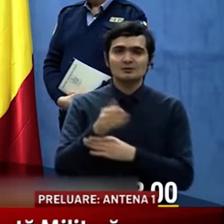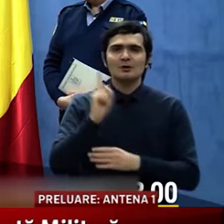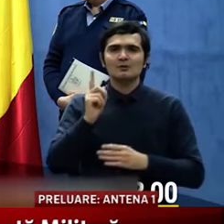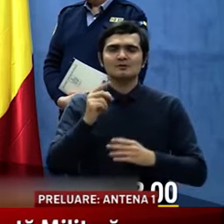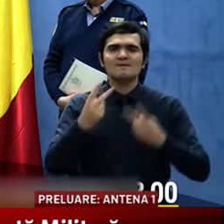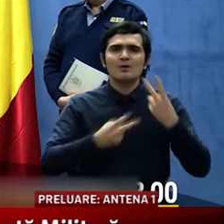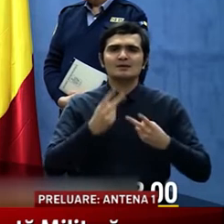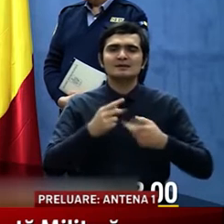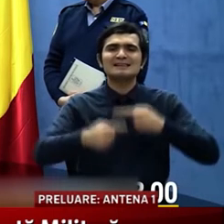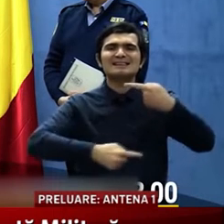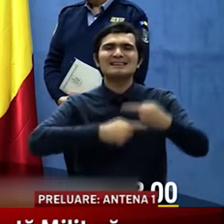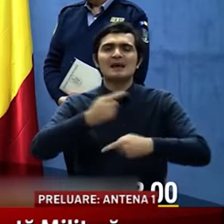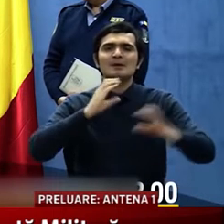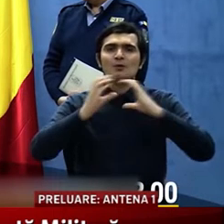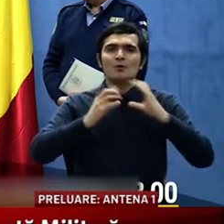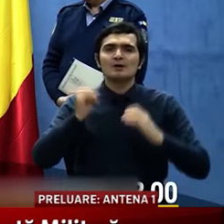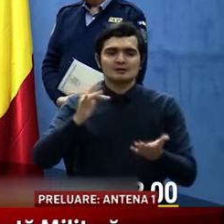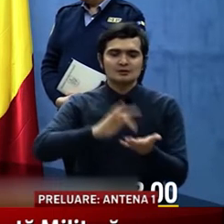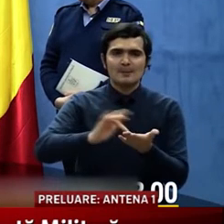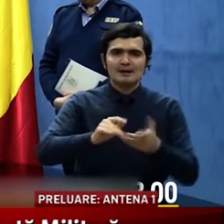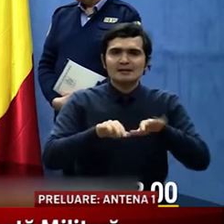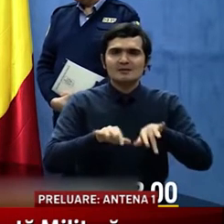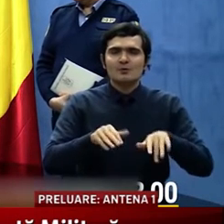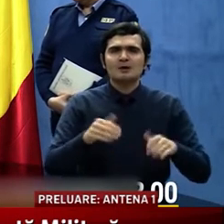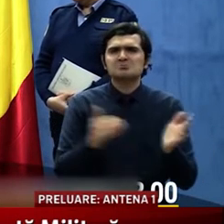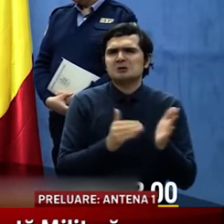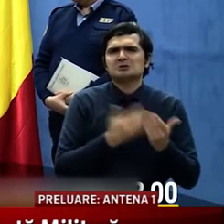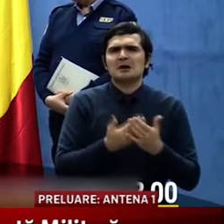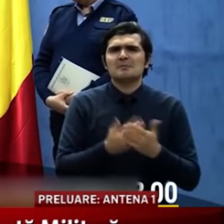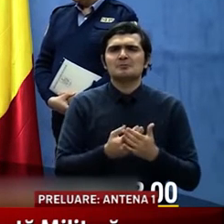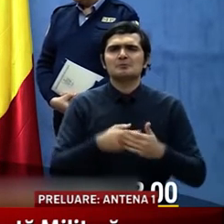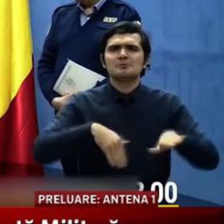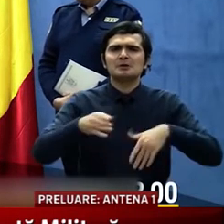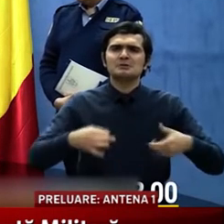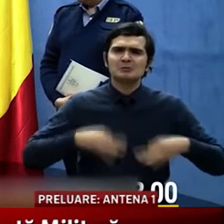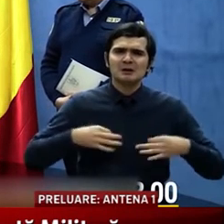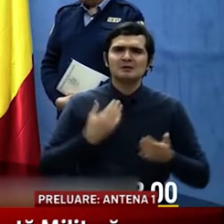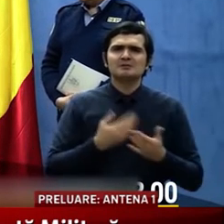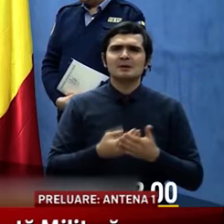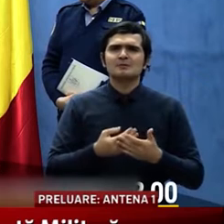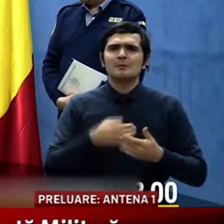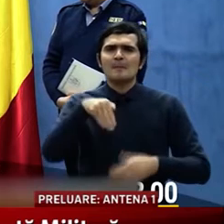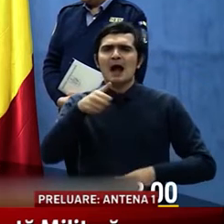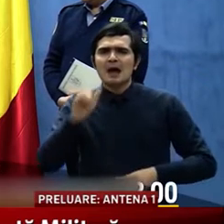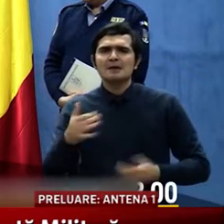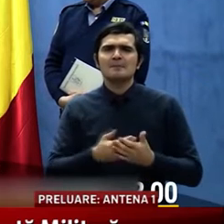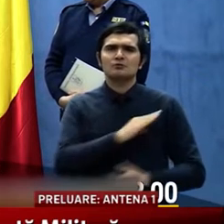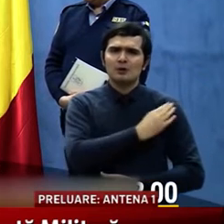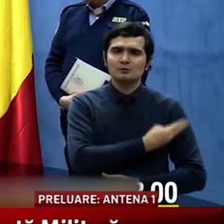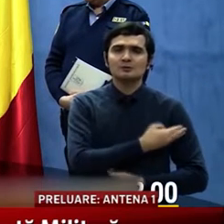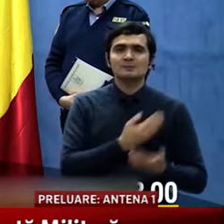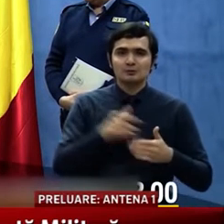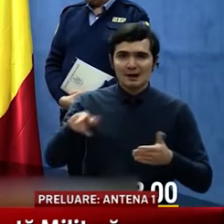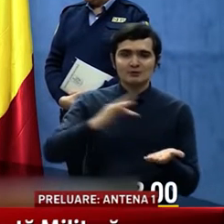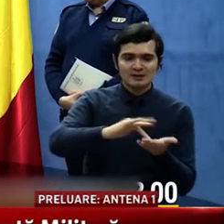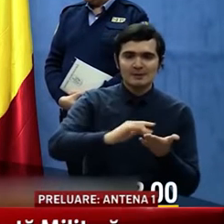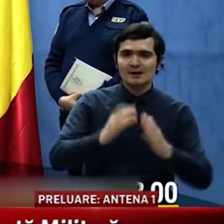aplicații informatice necesare Ministerului Afacerilor Interne, Ministerului Sănătății și Autorităților Locale, pentru a comunica în timp real și